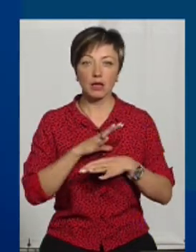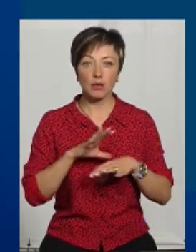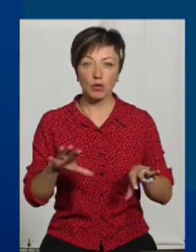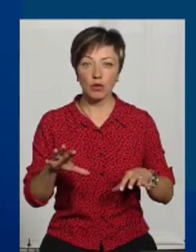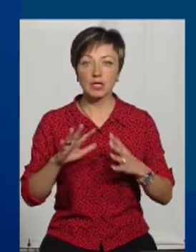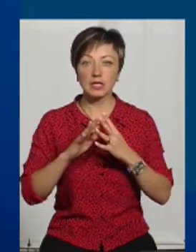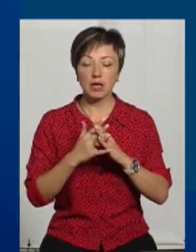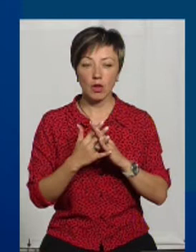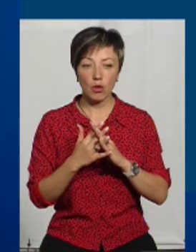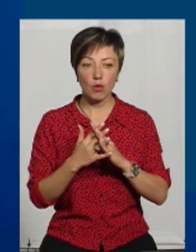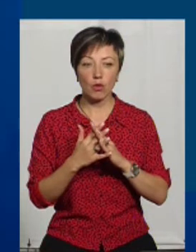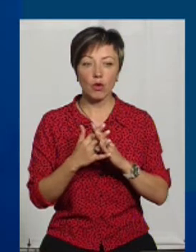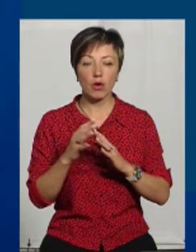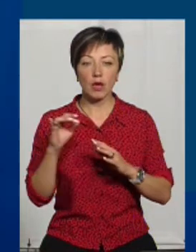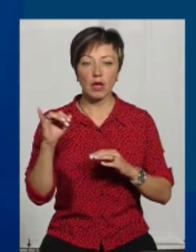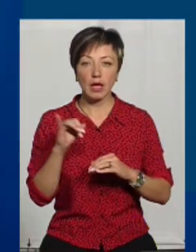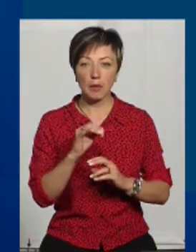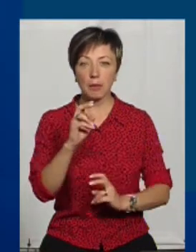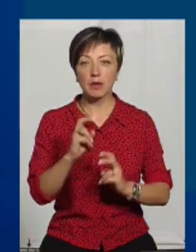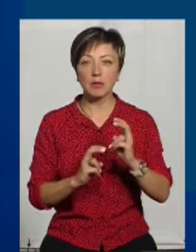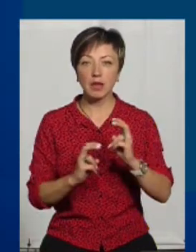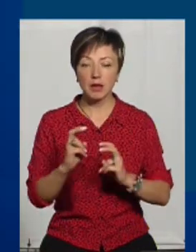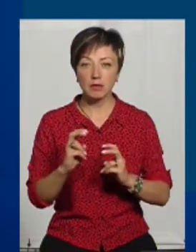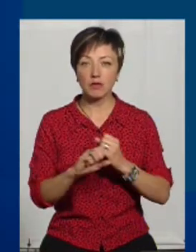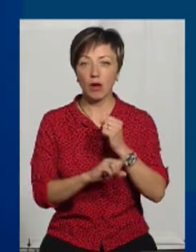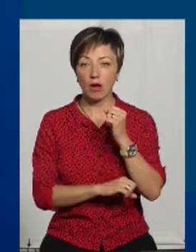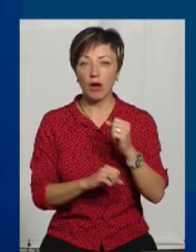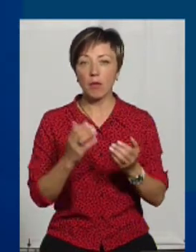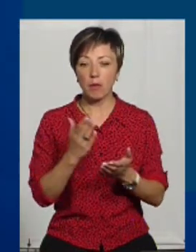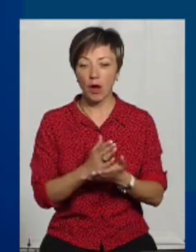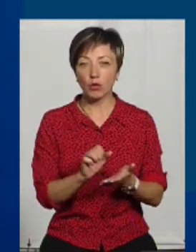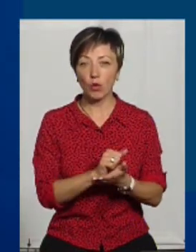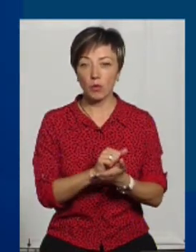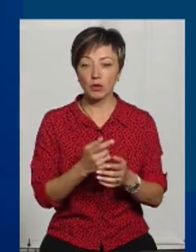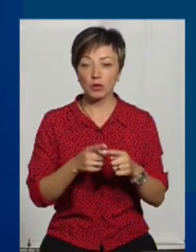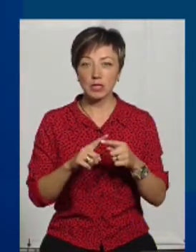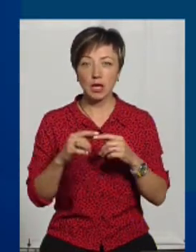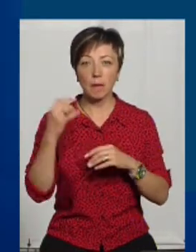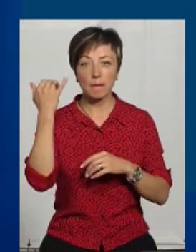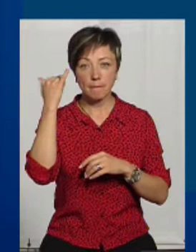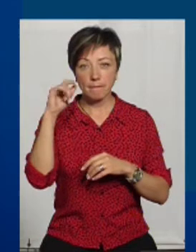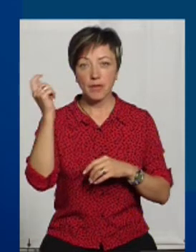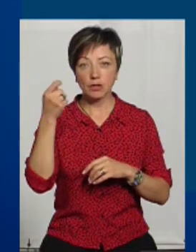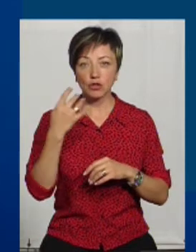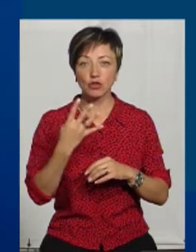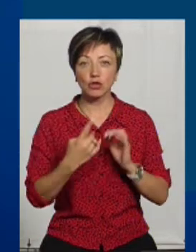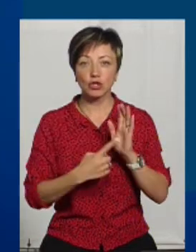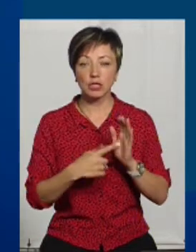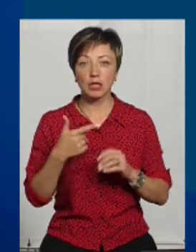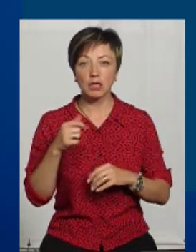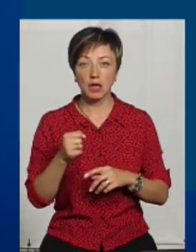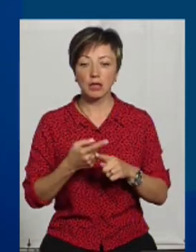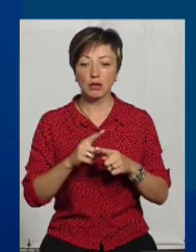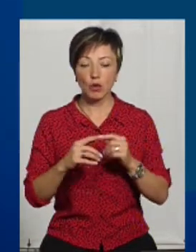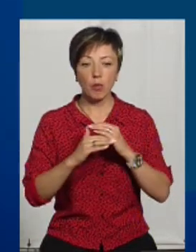село і агропідприємства, і селяни мають документи, що це пасовищі, 46 гектарів, і на